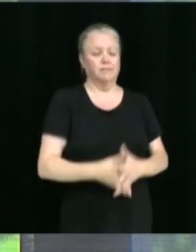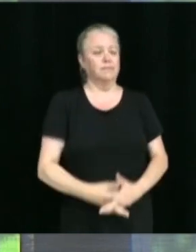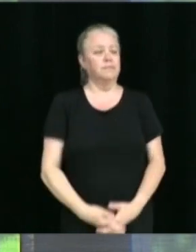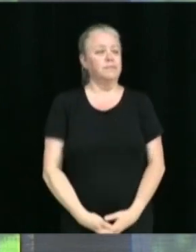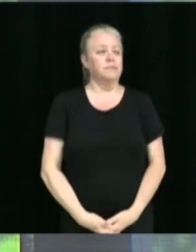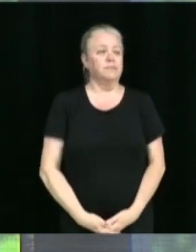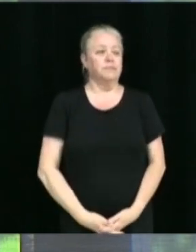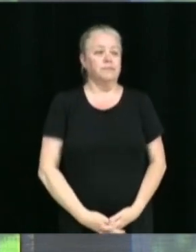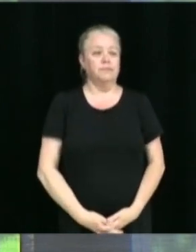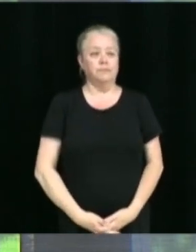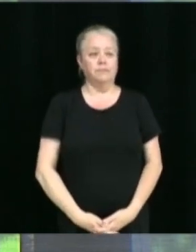financiers consolidés.